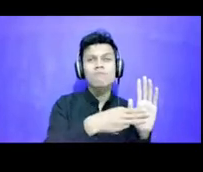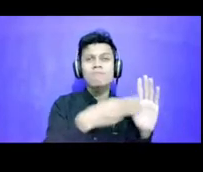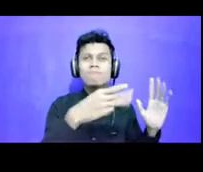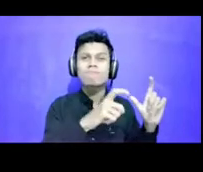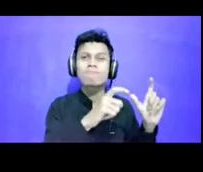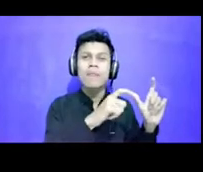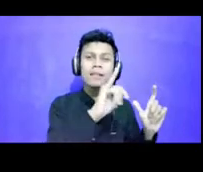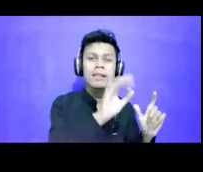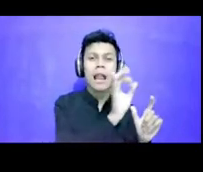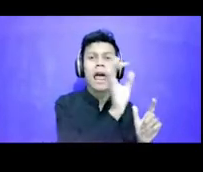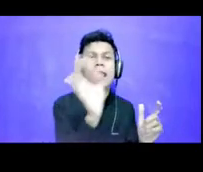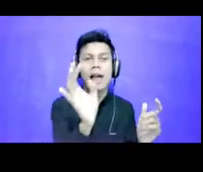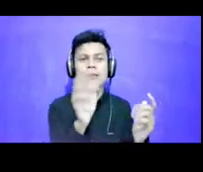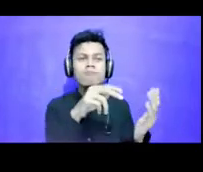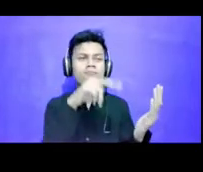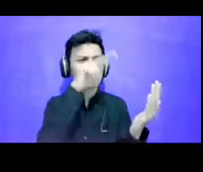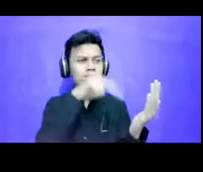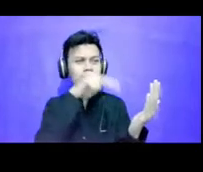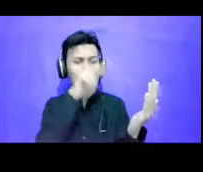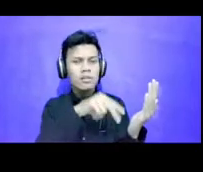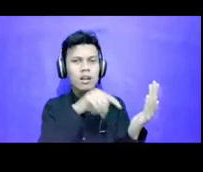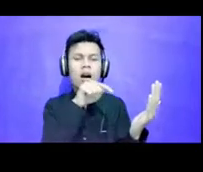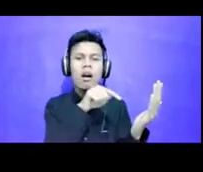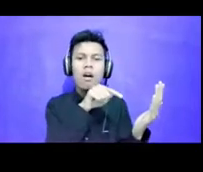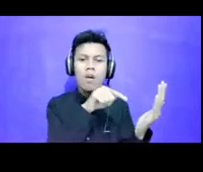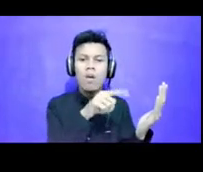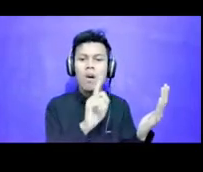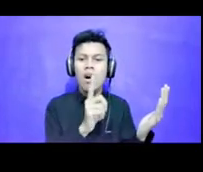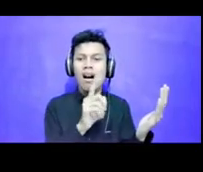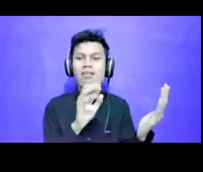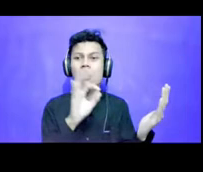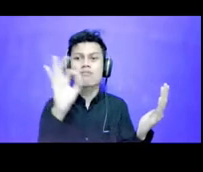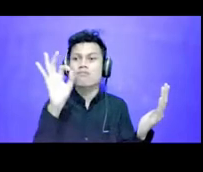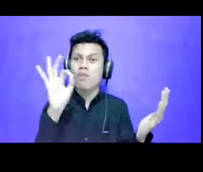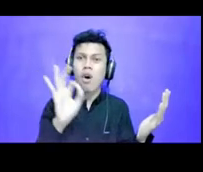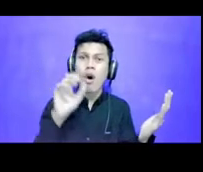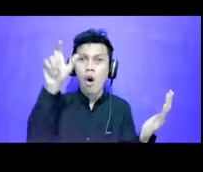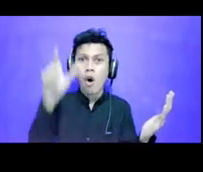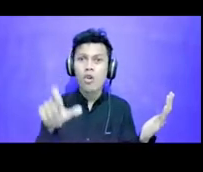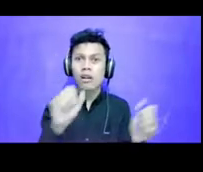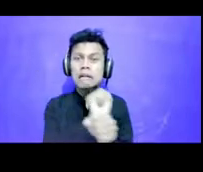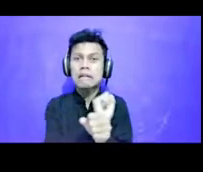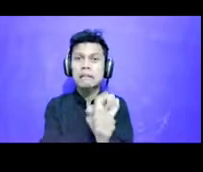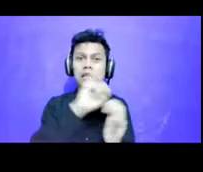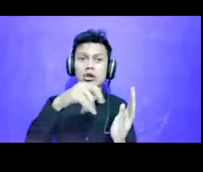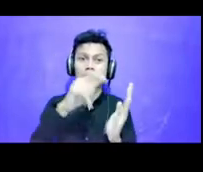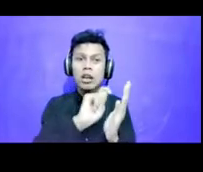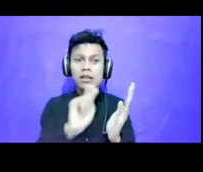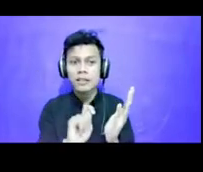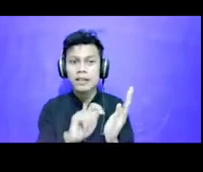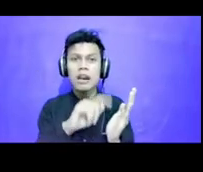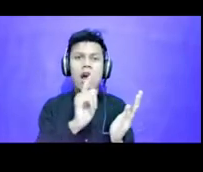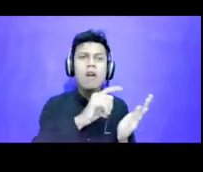balik liputan ini Ada orang jurnalis yang kemudian mengumpulkan data